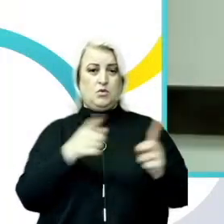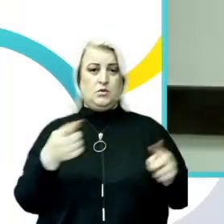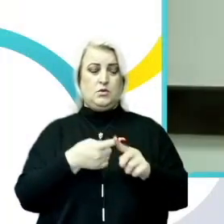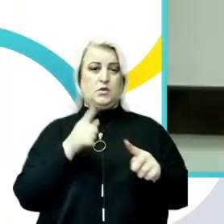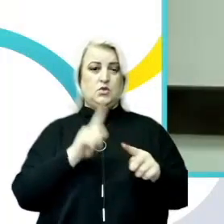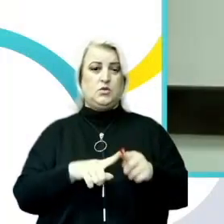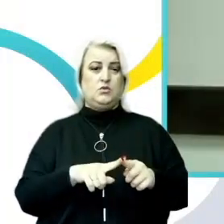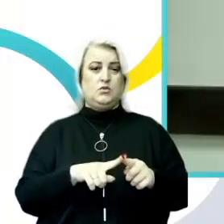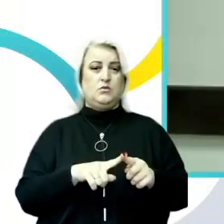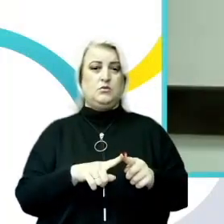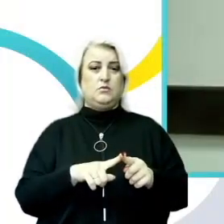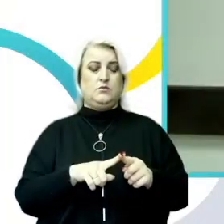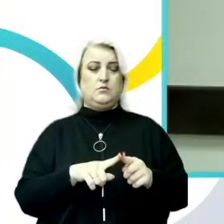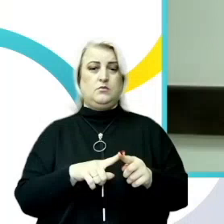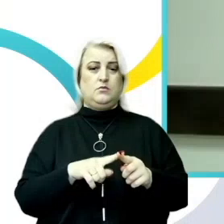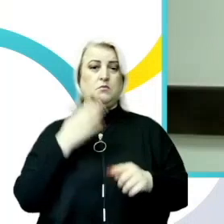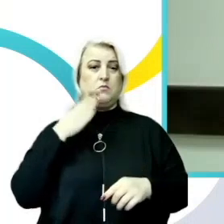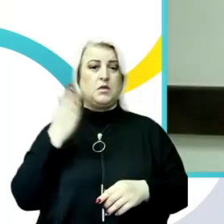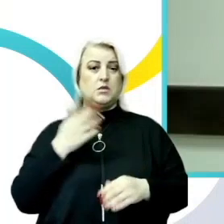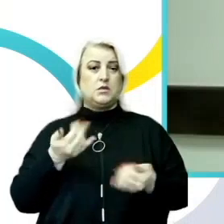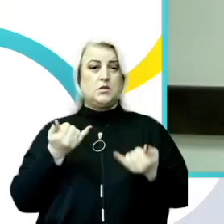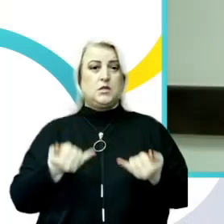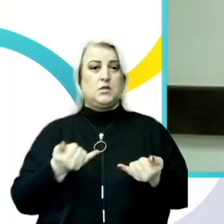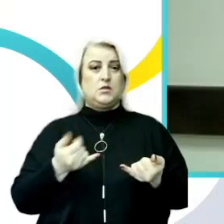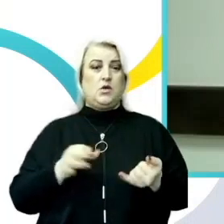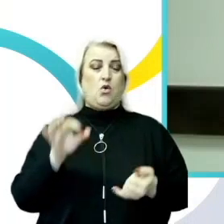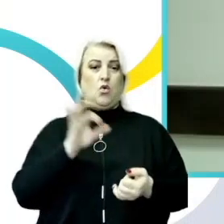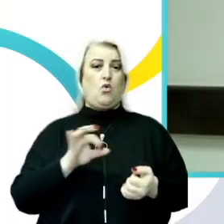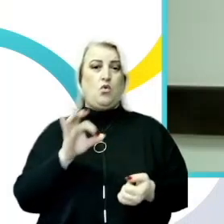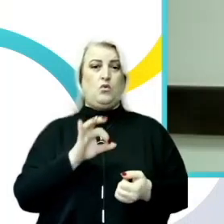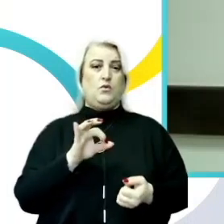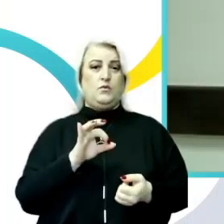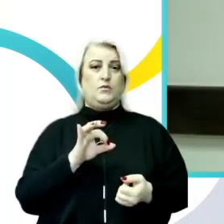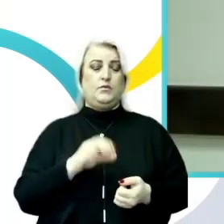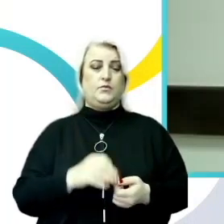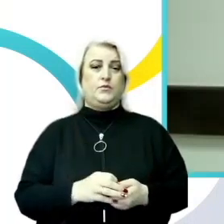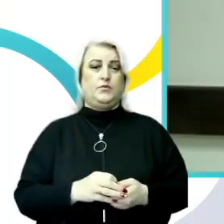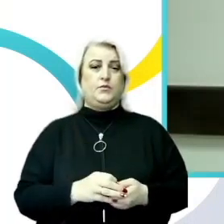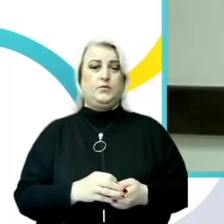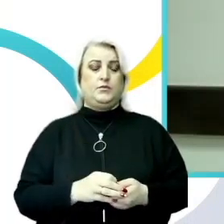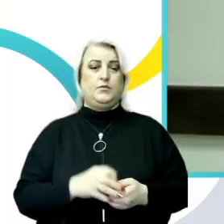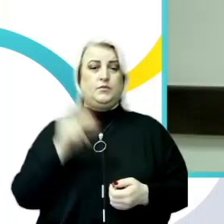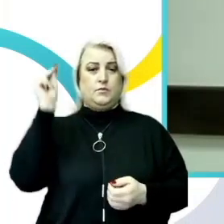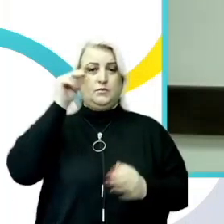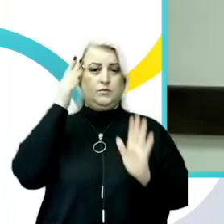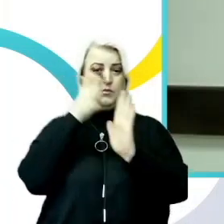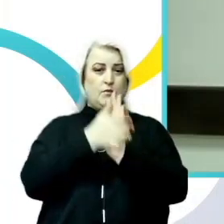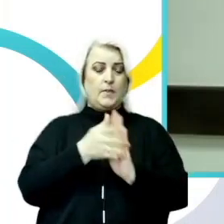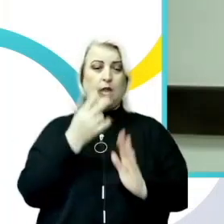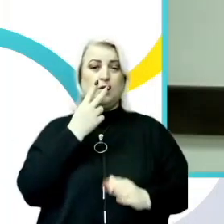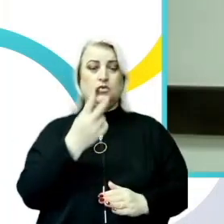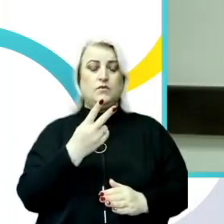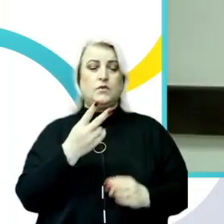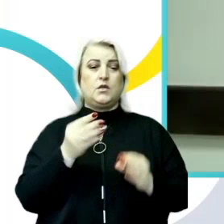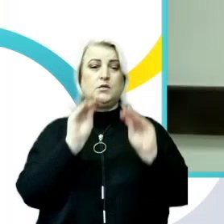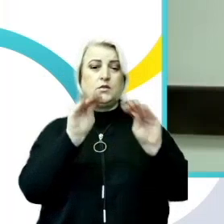prezentări de astăzi care țin de lansarea studiului, o să vedeți date